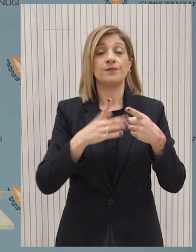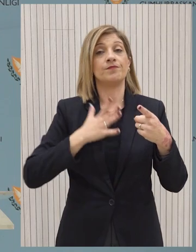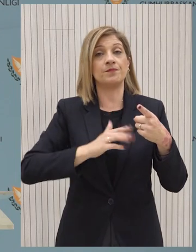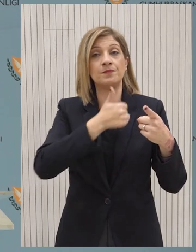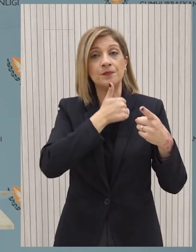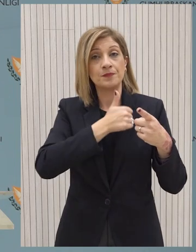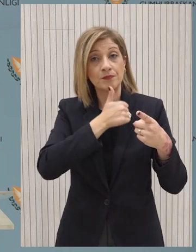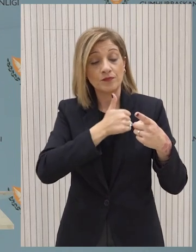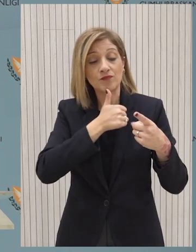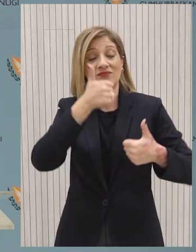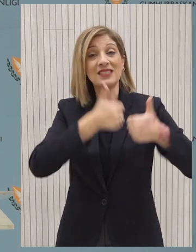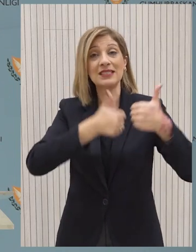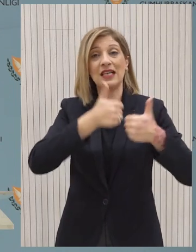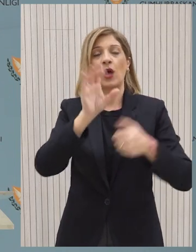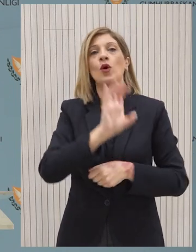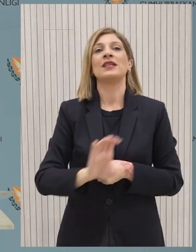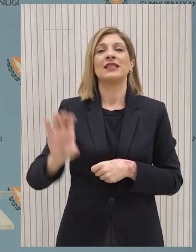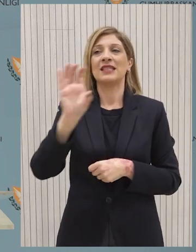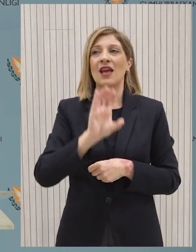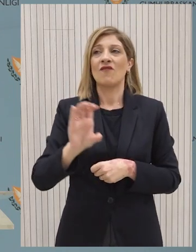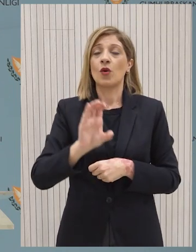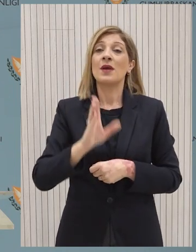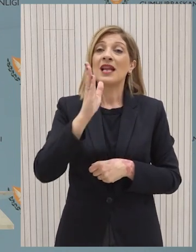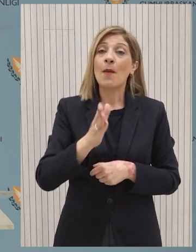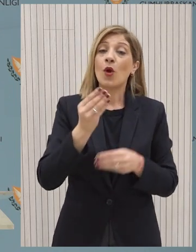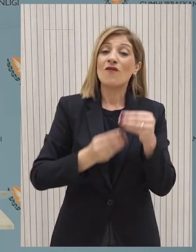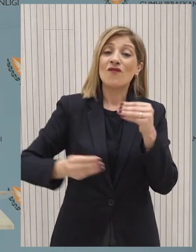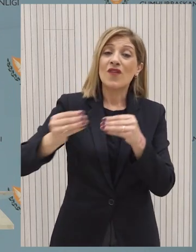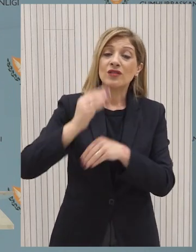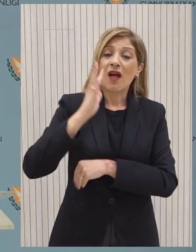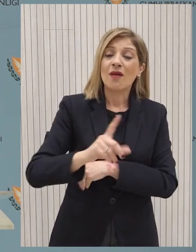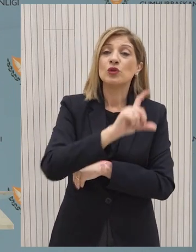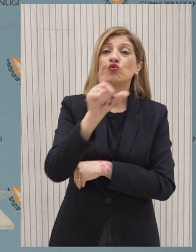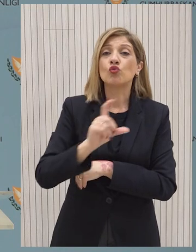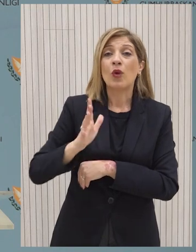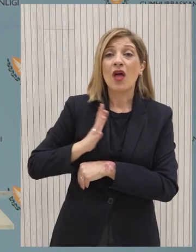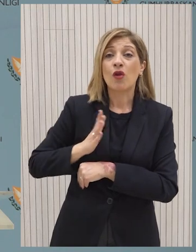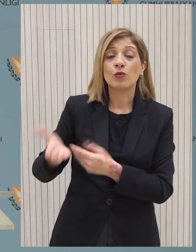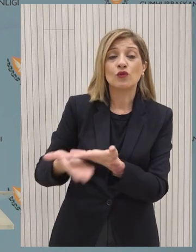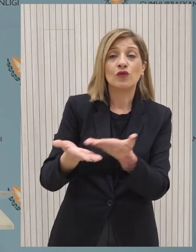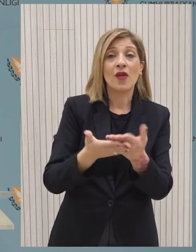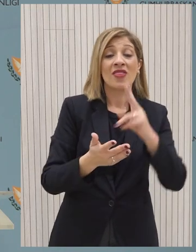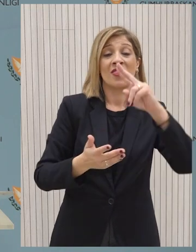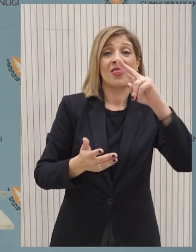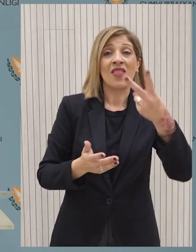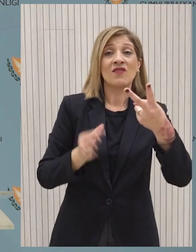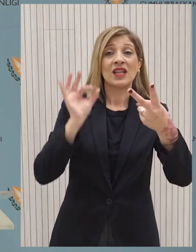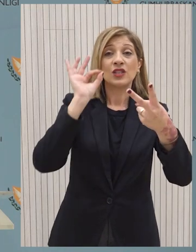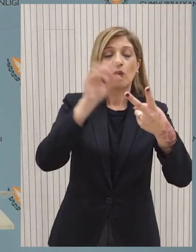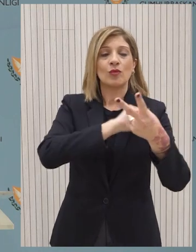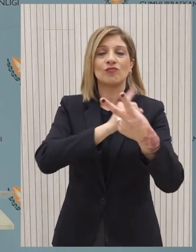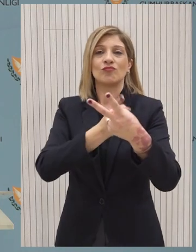ανθεκτική και πιο ανταγωνιστική Ευρώπη, που θα μπορέσει να βελτιώνει την καθημερινότητα των πολιτών της. Ο δεύτερος στόχος είναι η